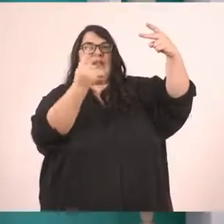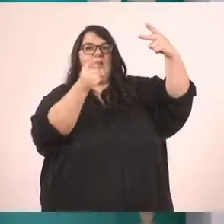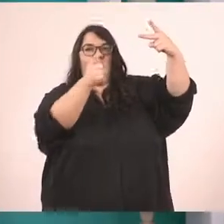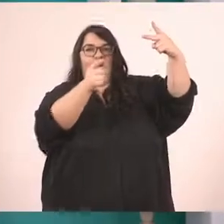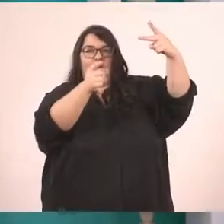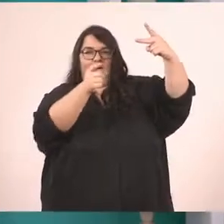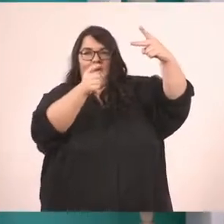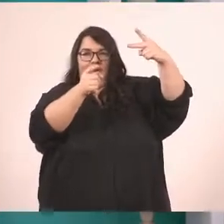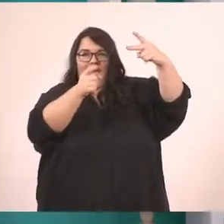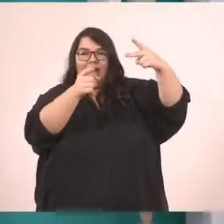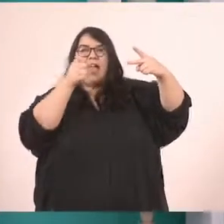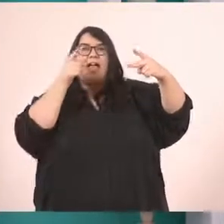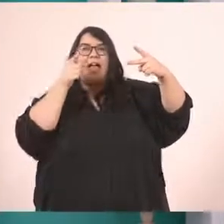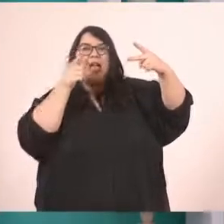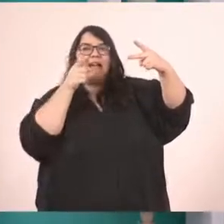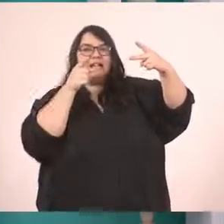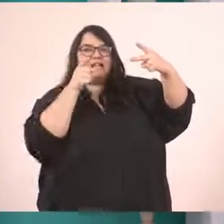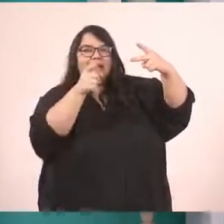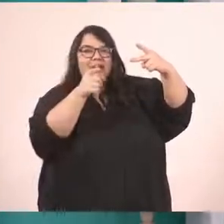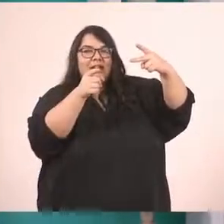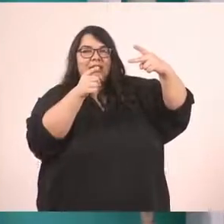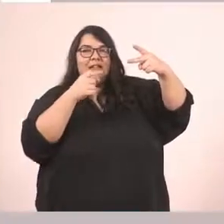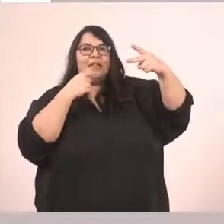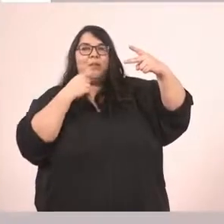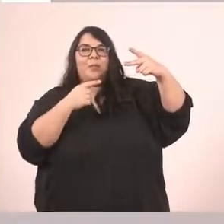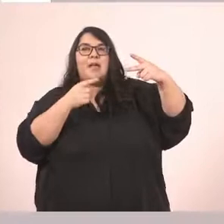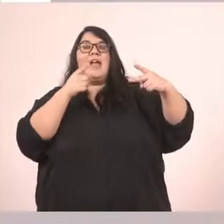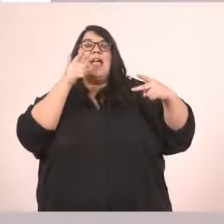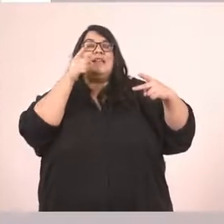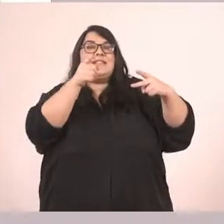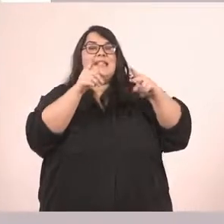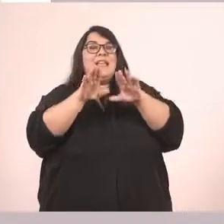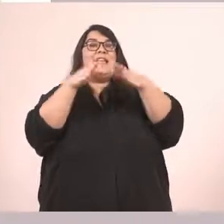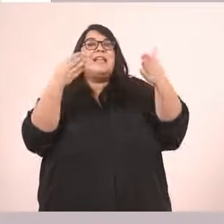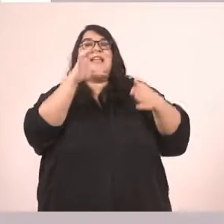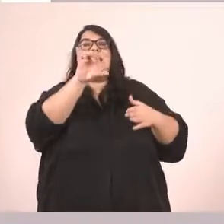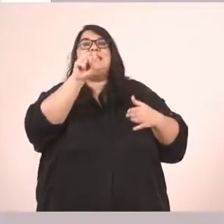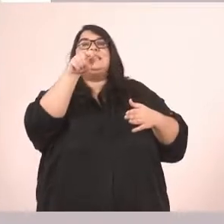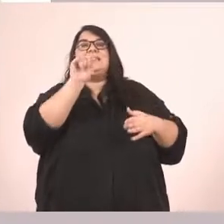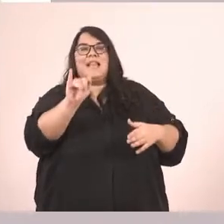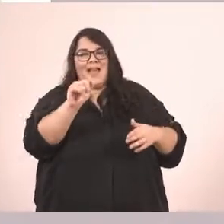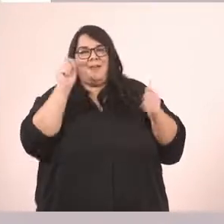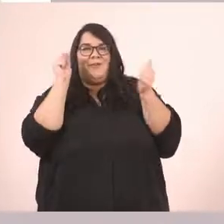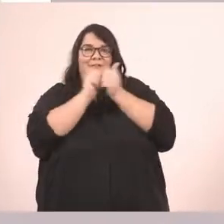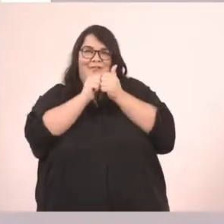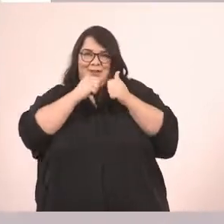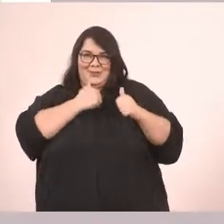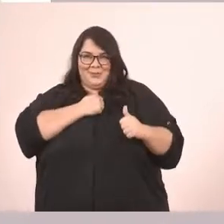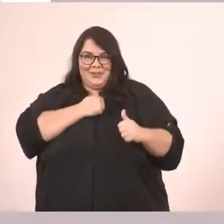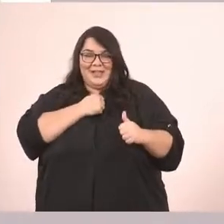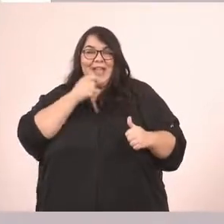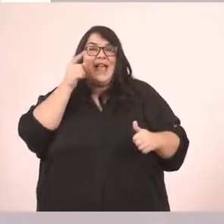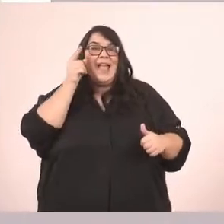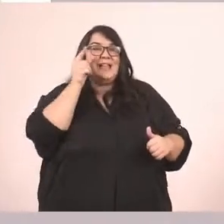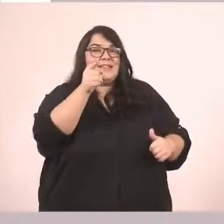αριθμού. Εσύ. Τι θα πούμε. Εσύ είσαι φίλος μου. Πάρα πολύ ωραία. Το είσαι